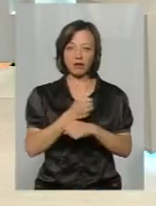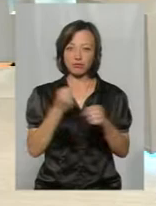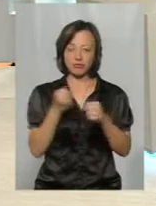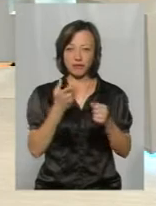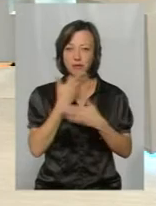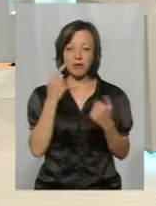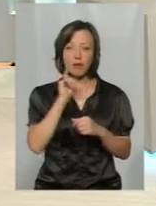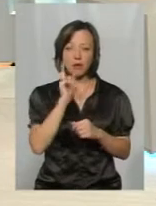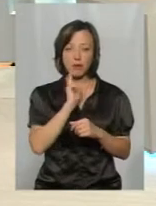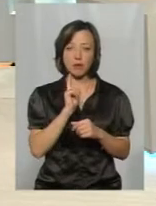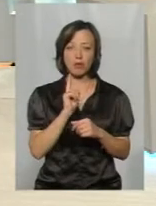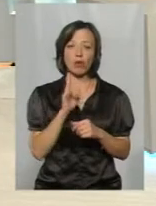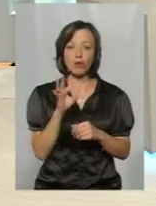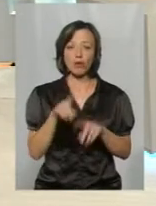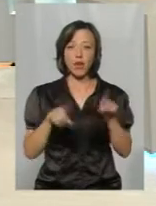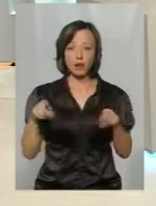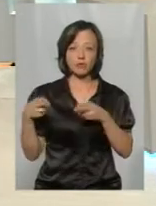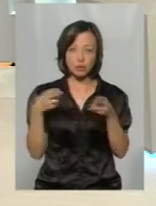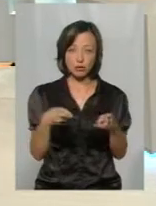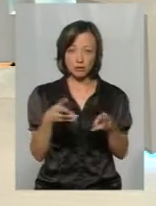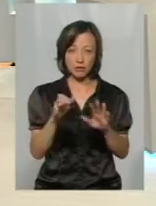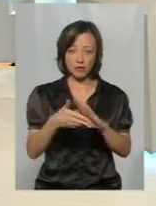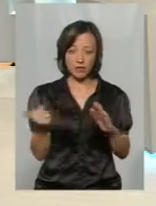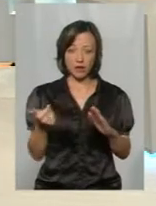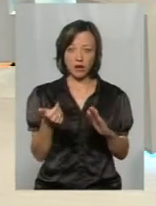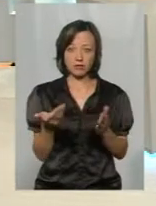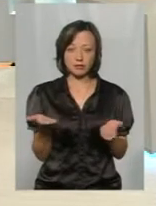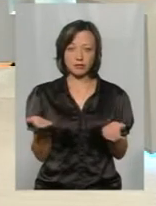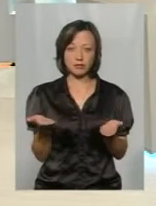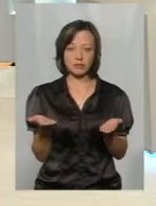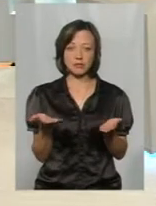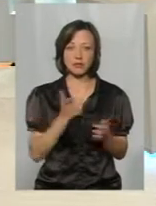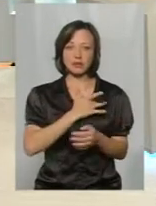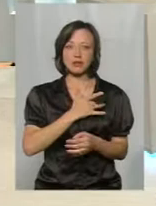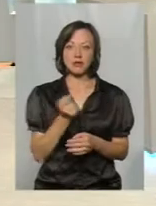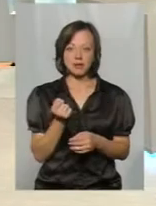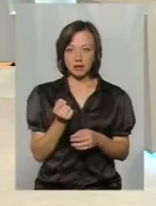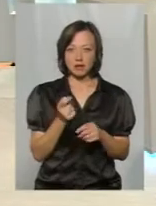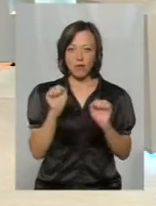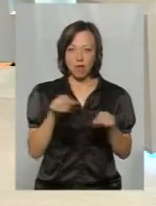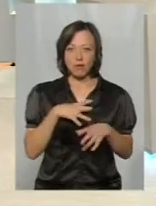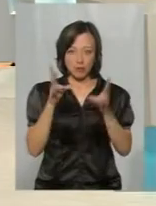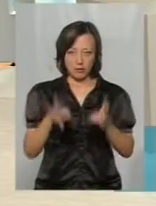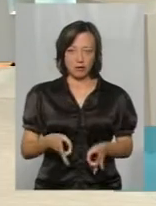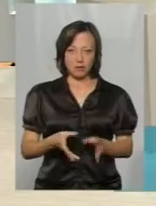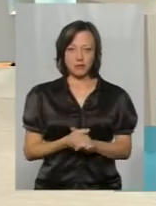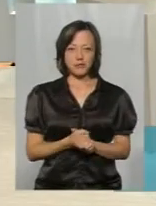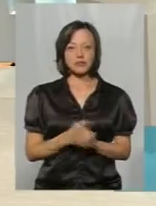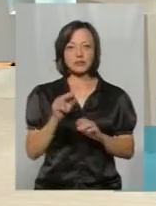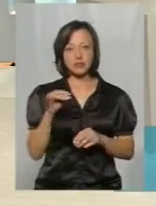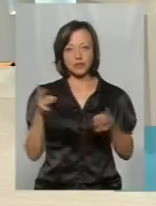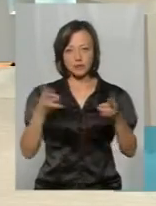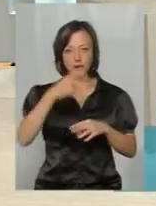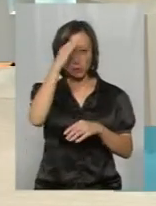здетонувала. Просто деколи приїжджаєш на залучення і серце крається, що могла бути біда. Чи варто